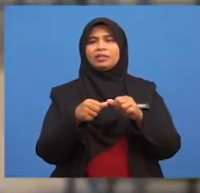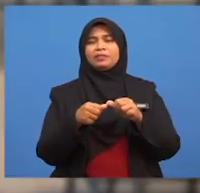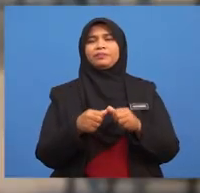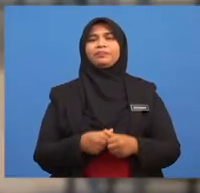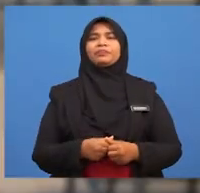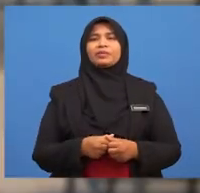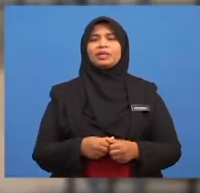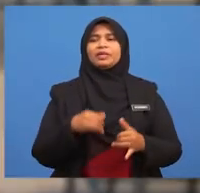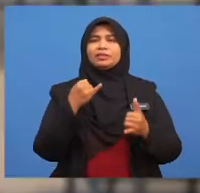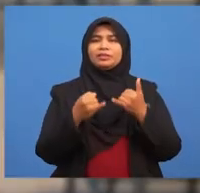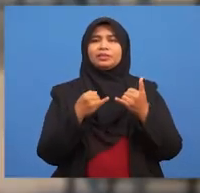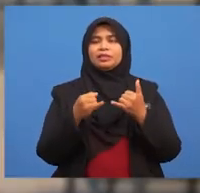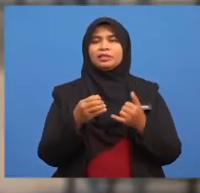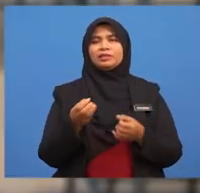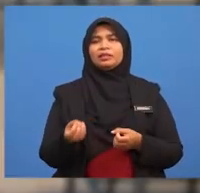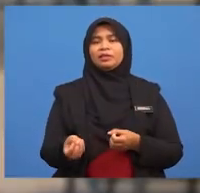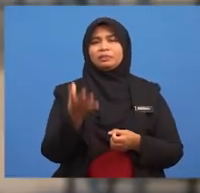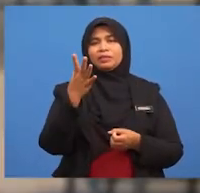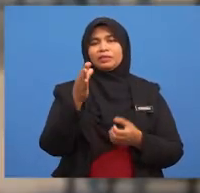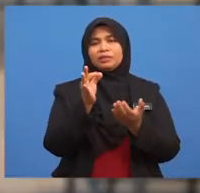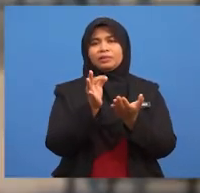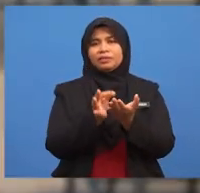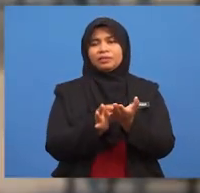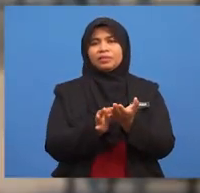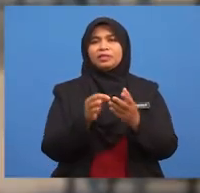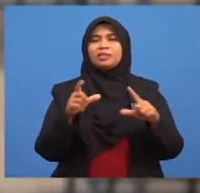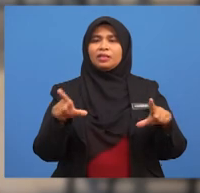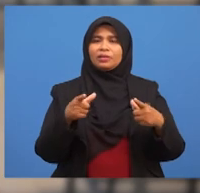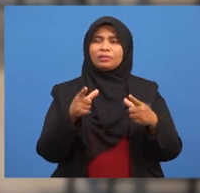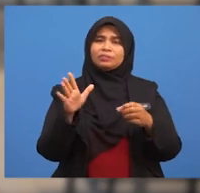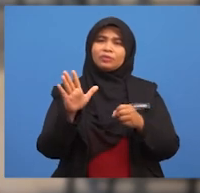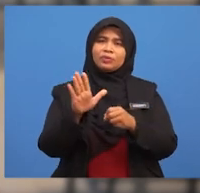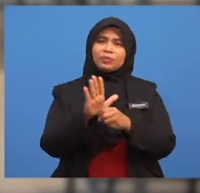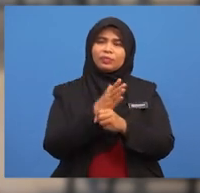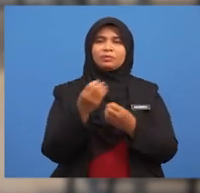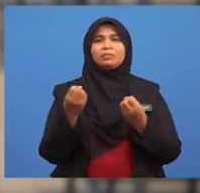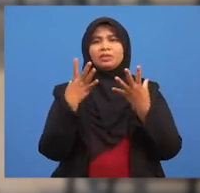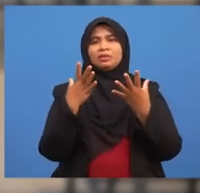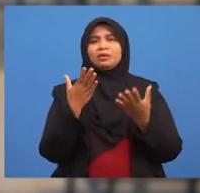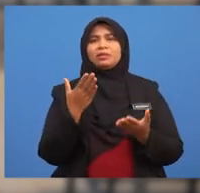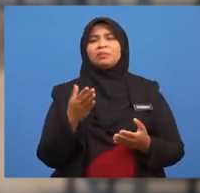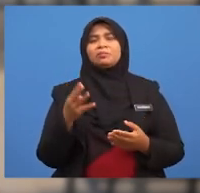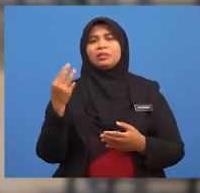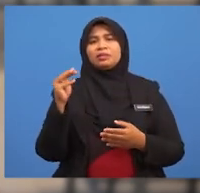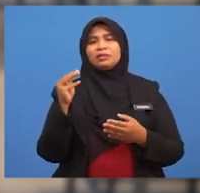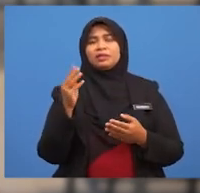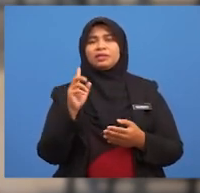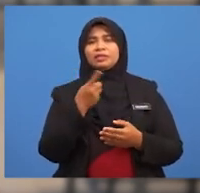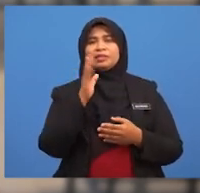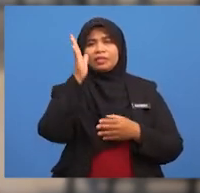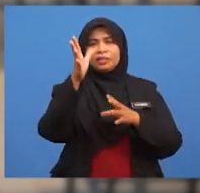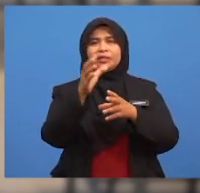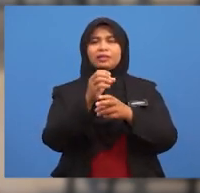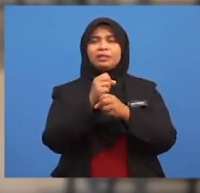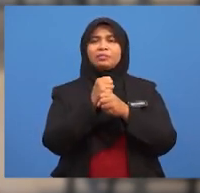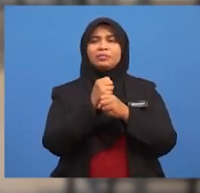Jika lambungan duit syiling ini dilakukan cukup banyak Maka, kita akan mendapati